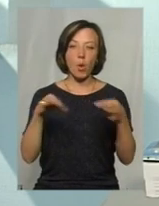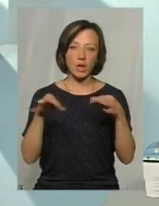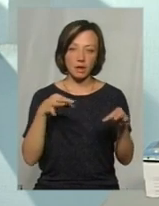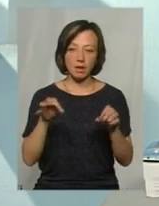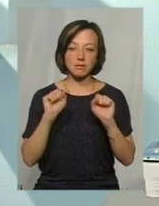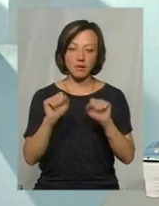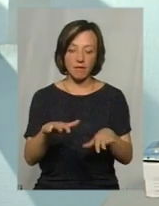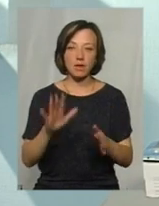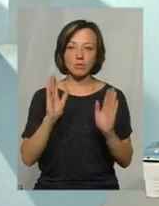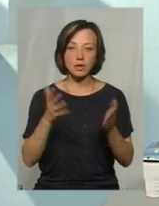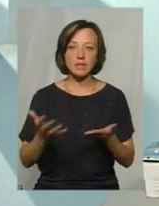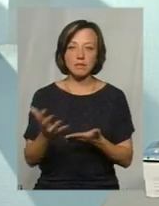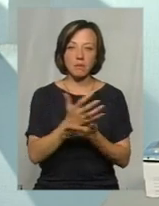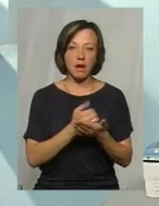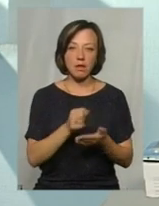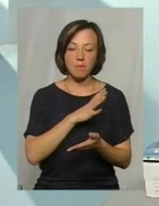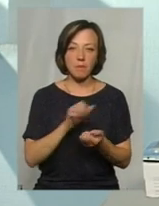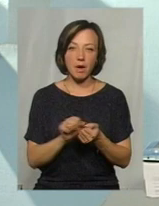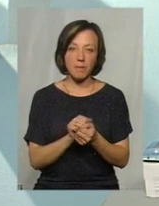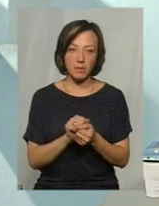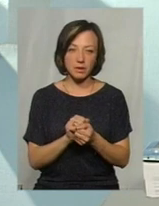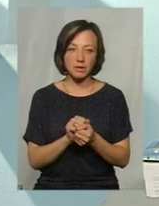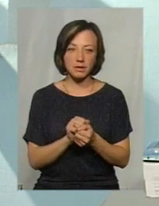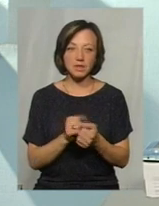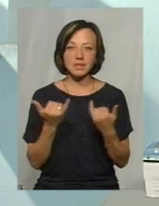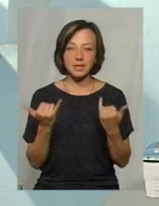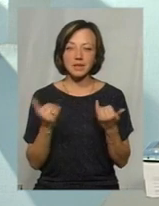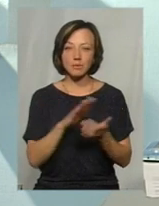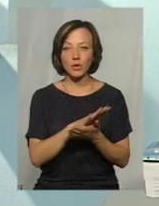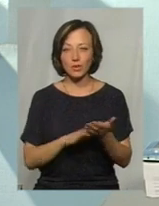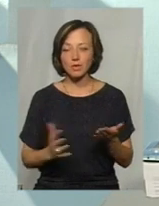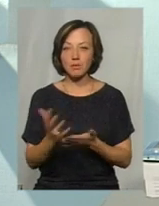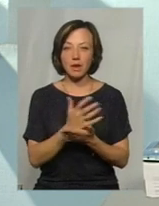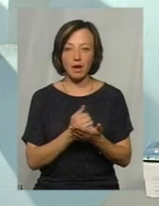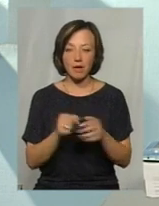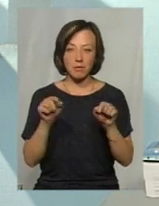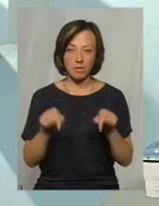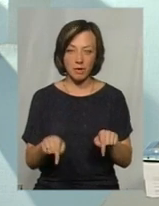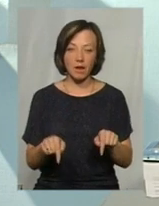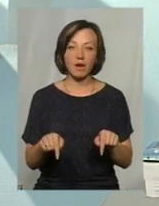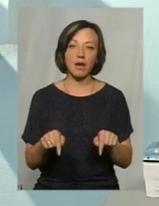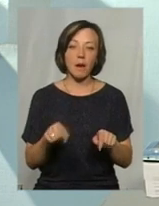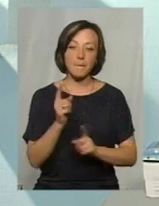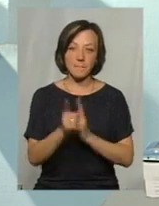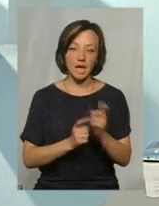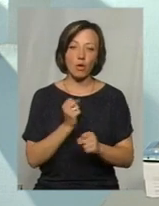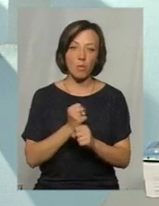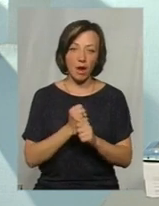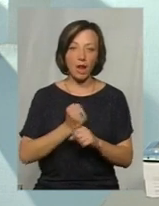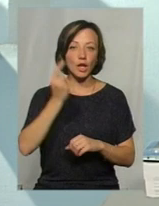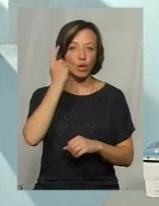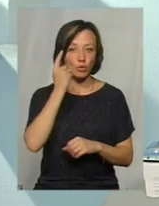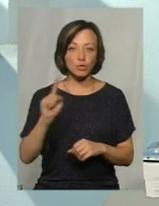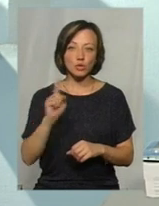будемо здавати. Ми збирали папір, ну, і зараз ще збираємо в Агенції, і ми його переробляли. І я думаю,